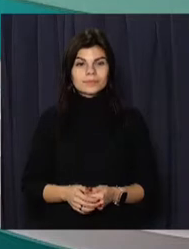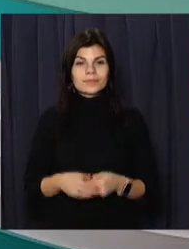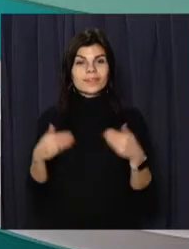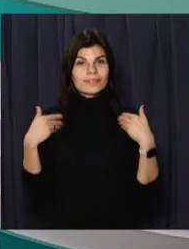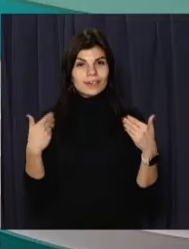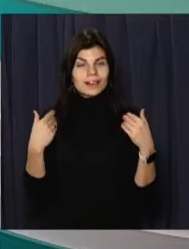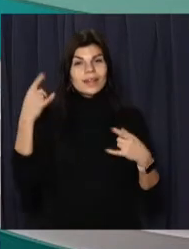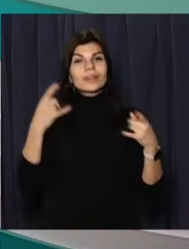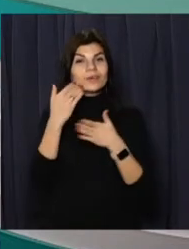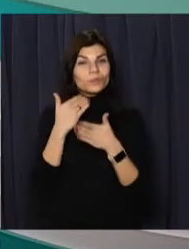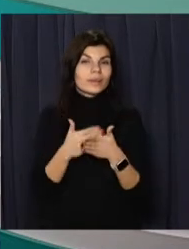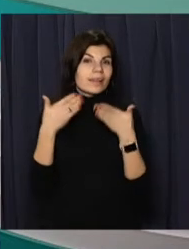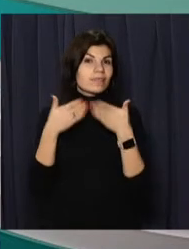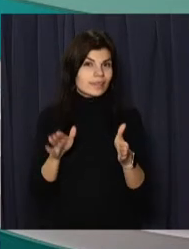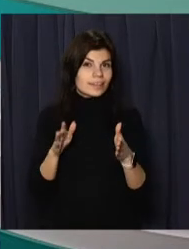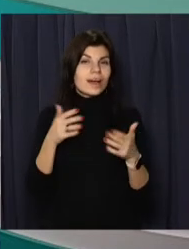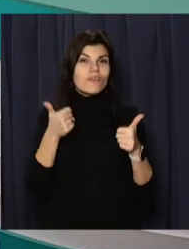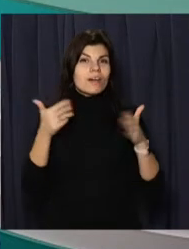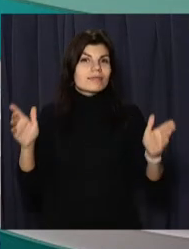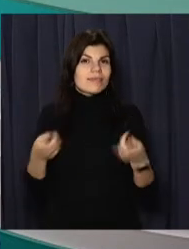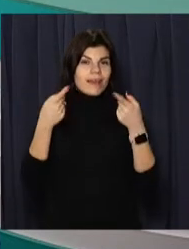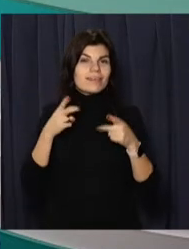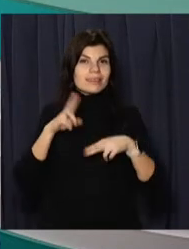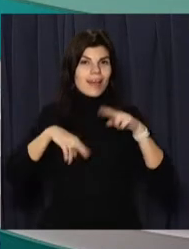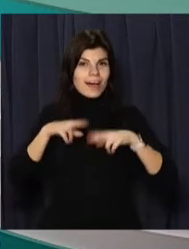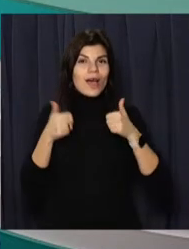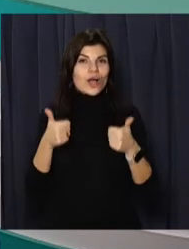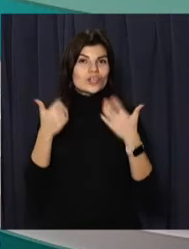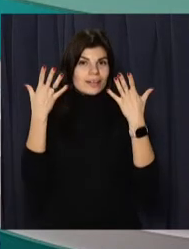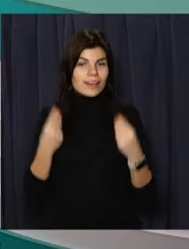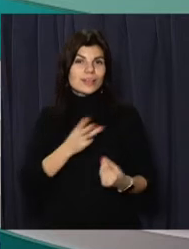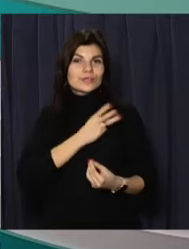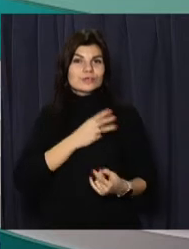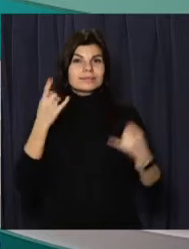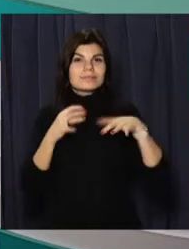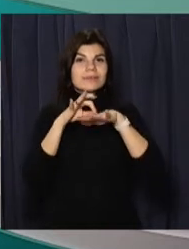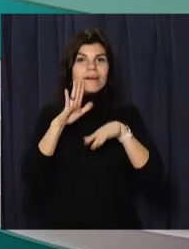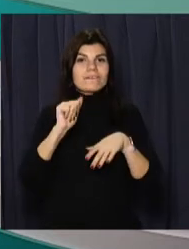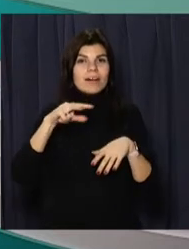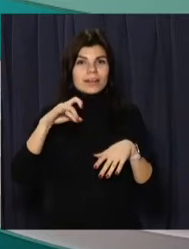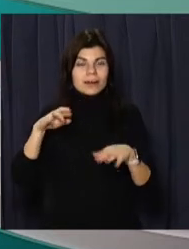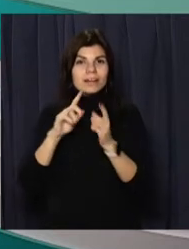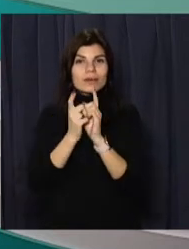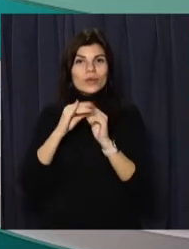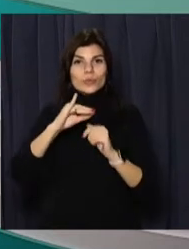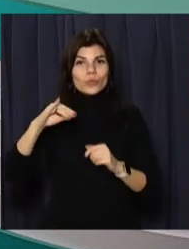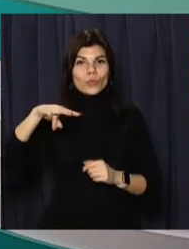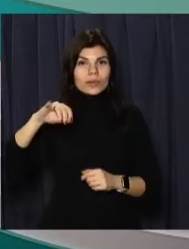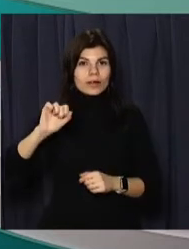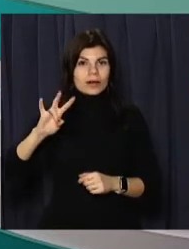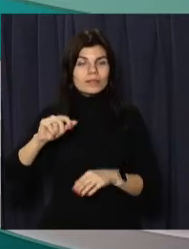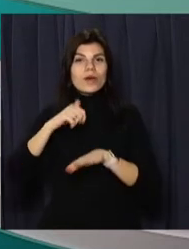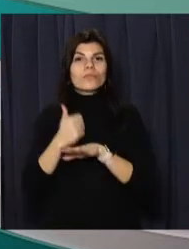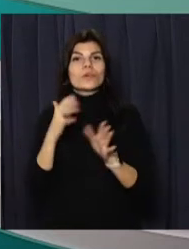Вітаю! З вами телеканал «Відкритий». Піднесеного настрою та вдалого дня вам бажають Валерія Майна та сурдоперекладачка Юліана Пуговкіна.